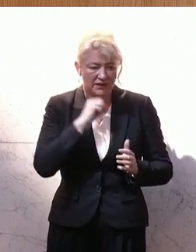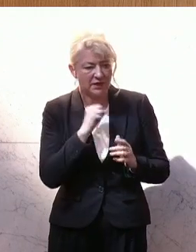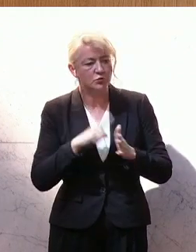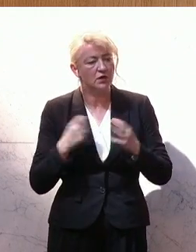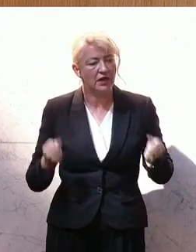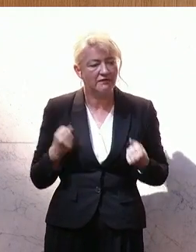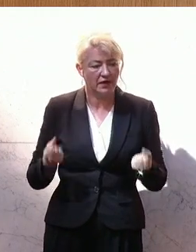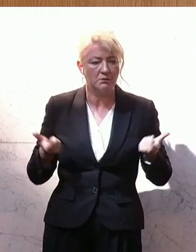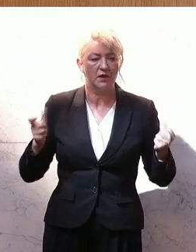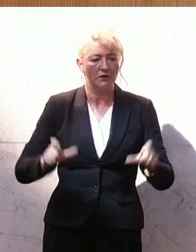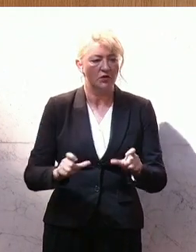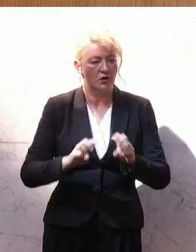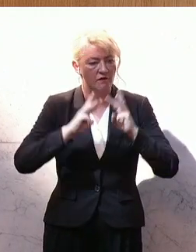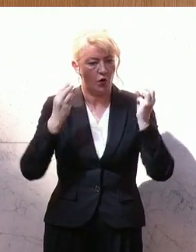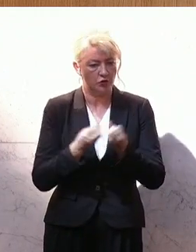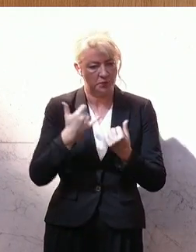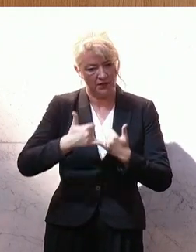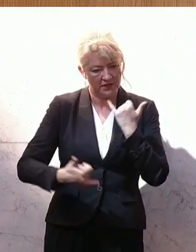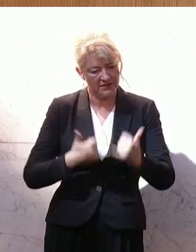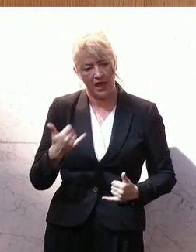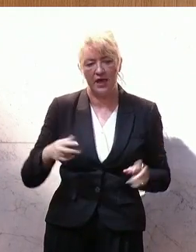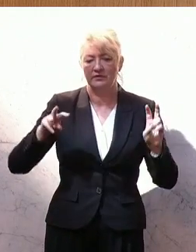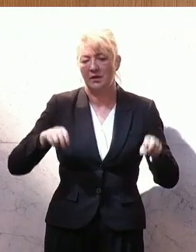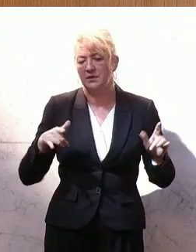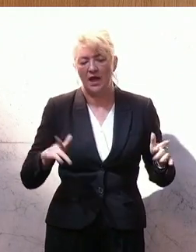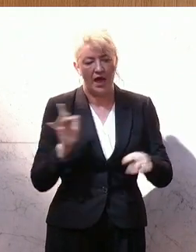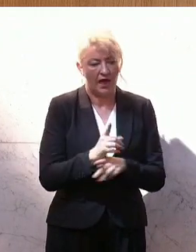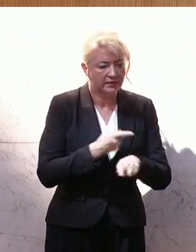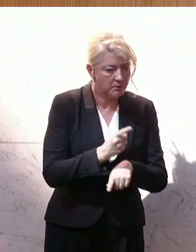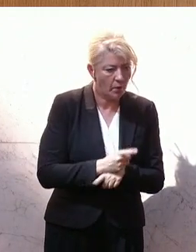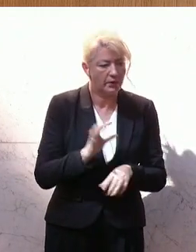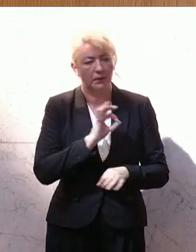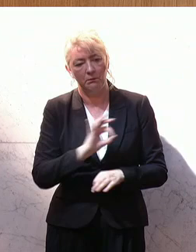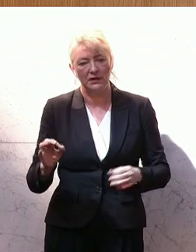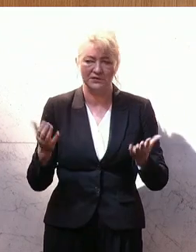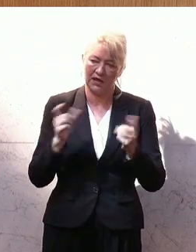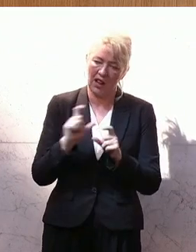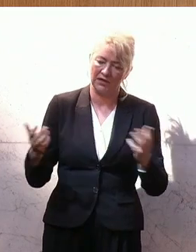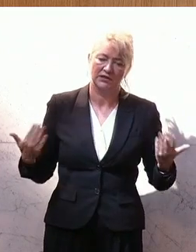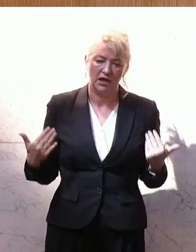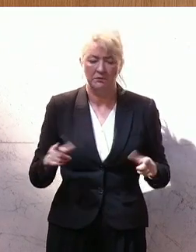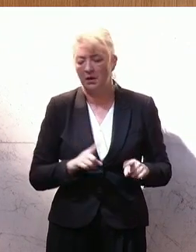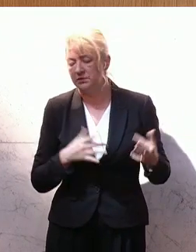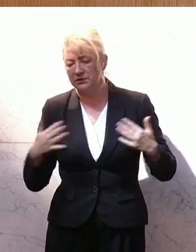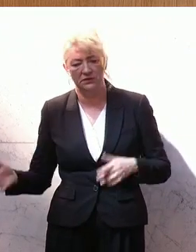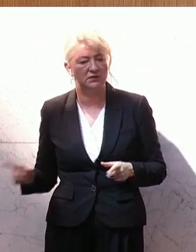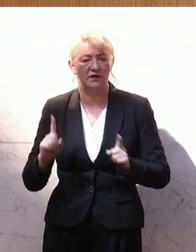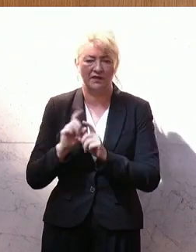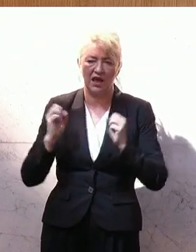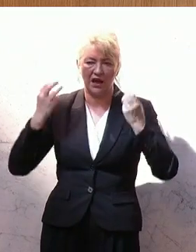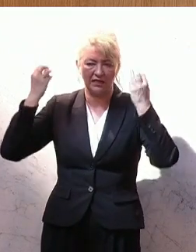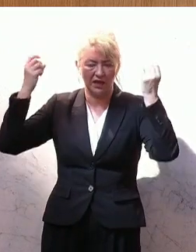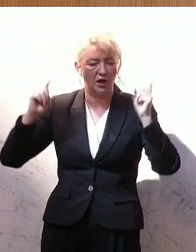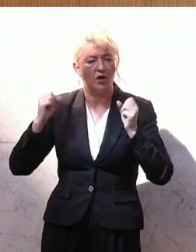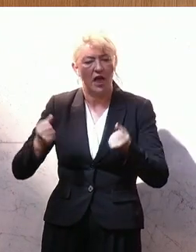Gewaltpräventionsworkshops pro Jahr mit Themen von Anti-Mobbing und besseres Klassenklima bis hin zu Deradikalisierung und